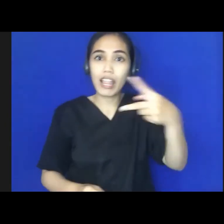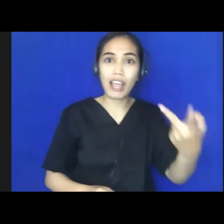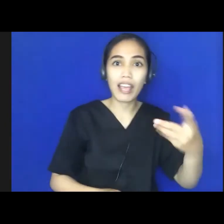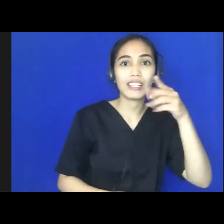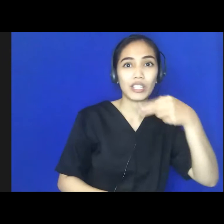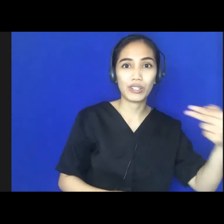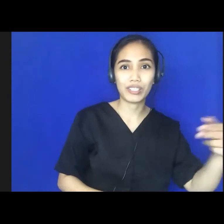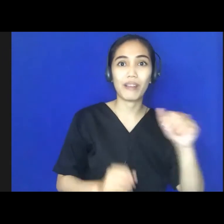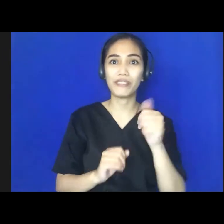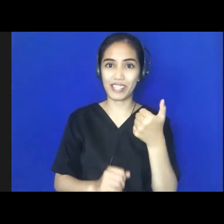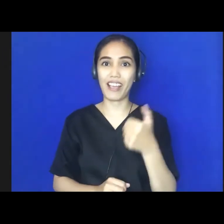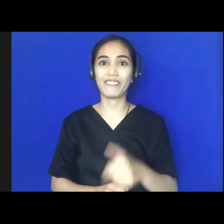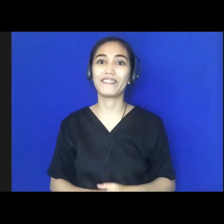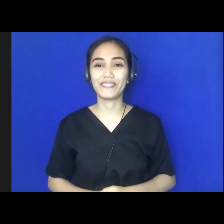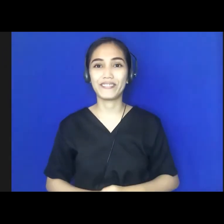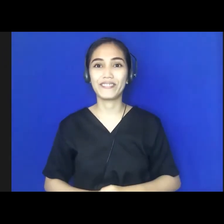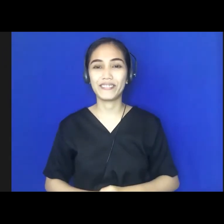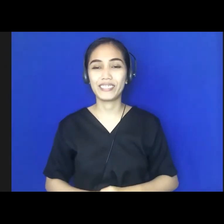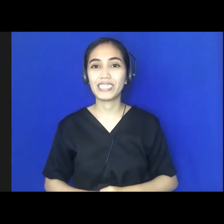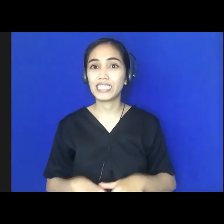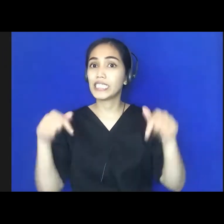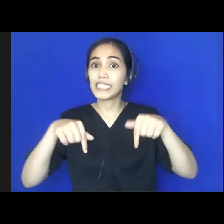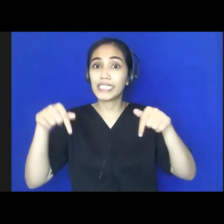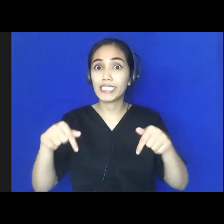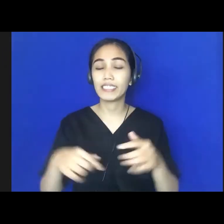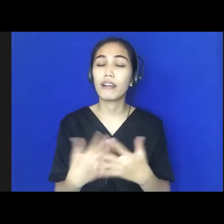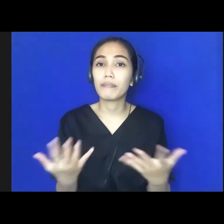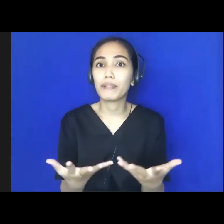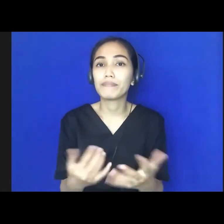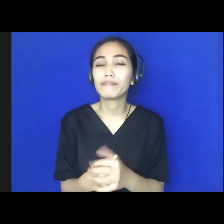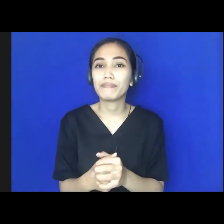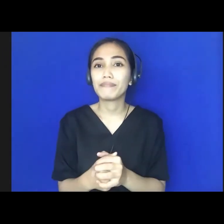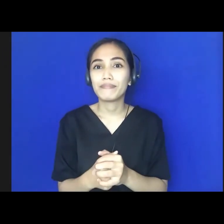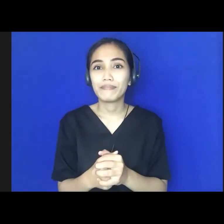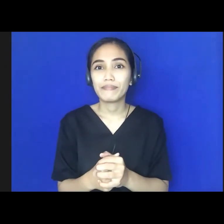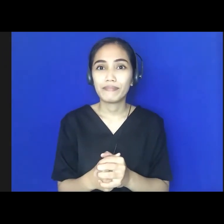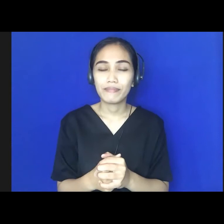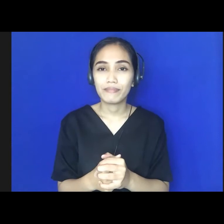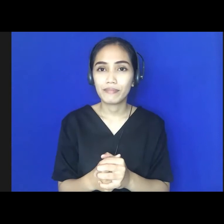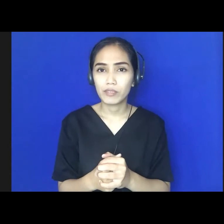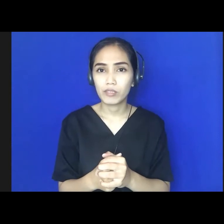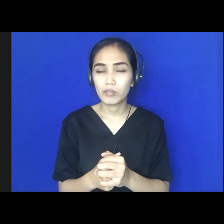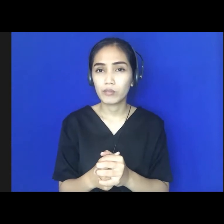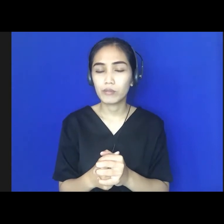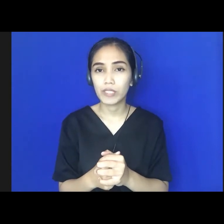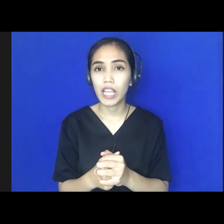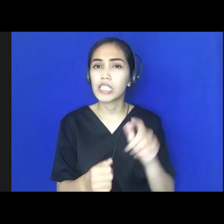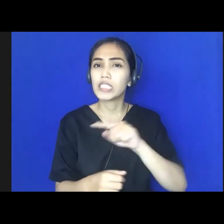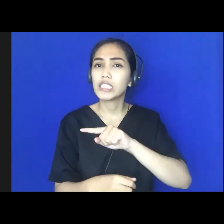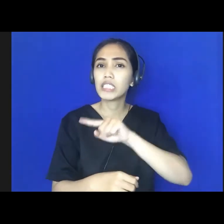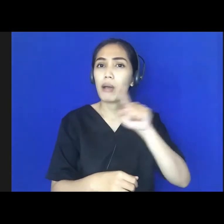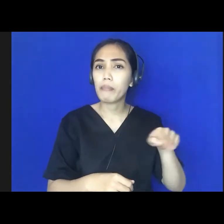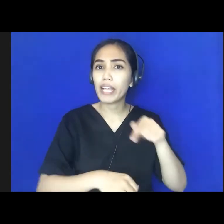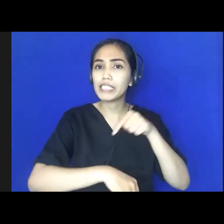sesuai yang diharapkan. Sesi hari ini akan berjalan sampai jam